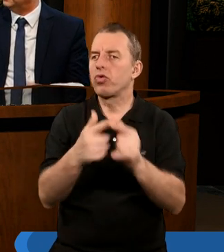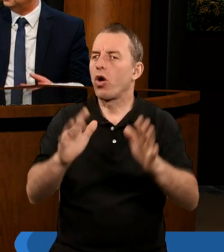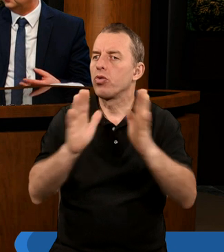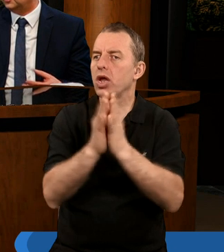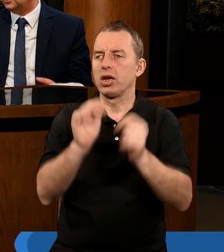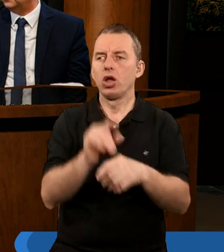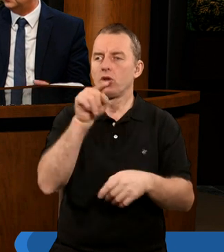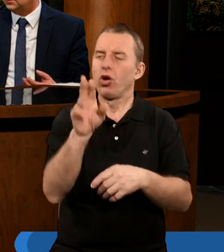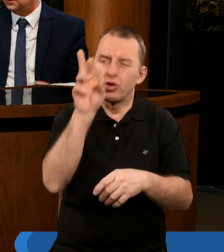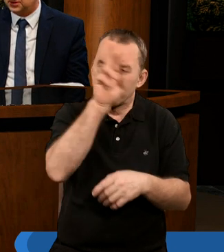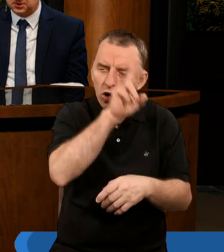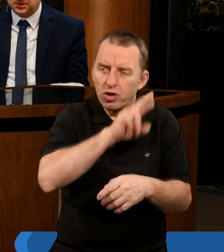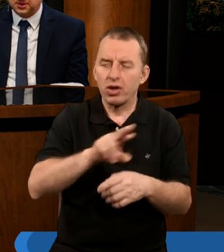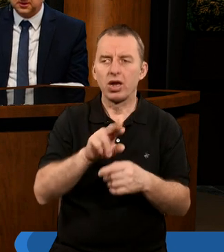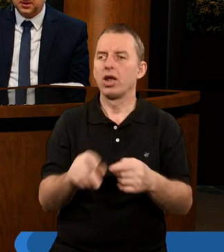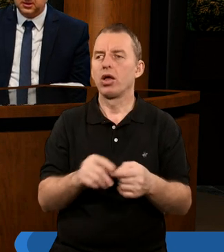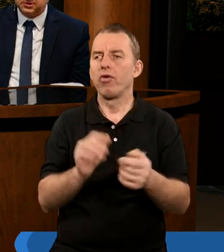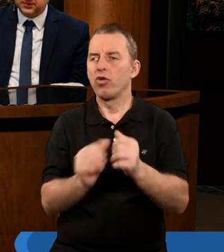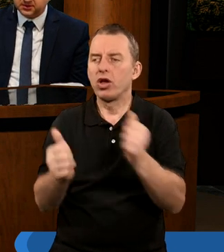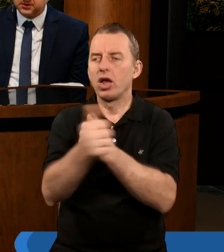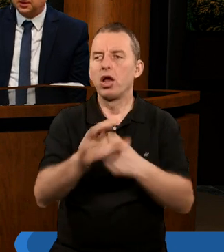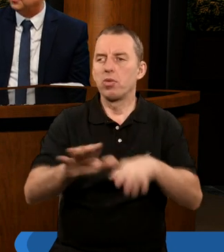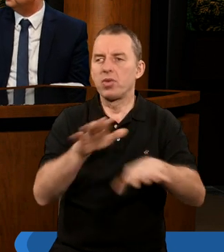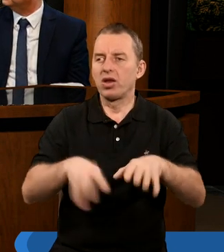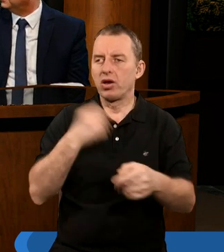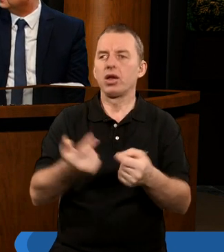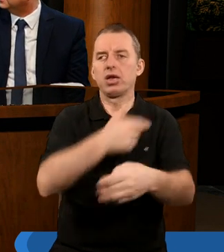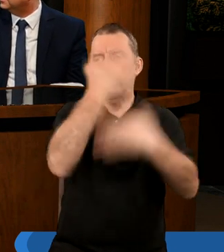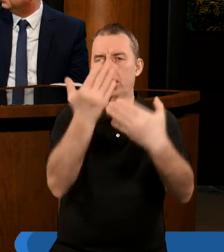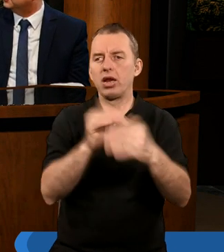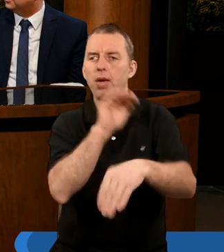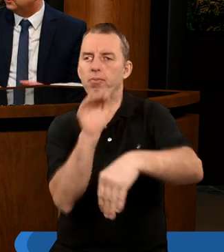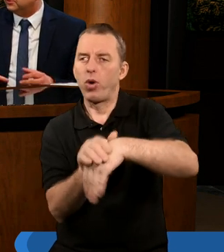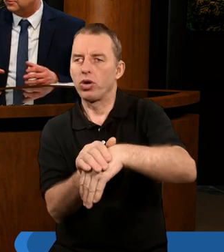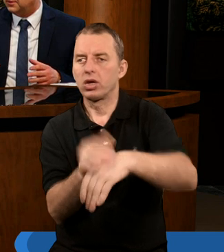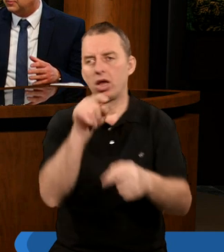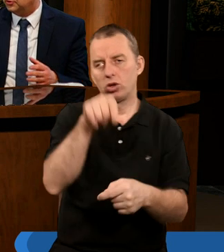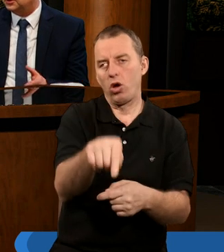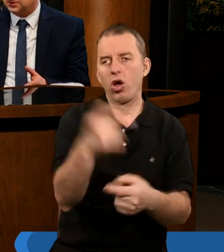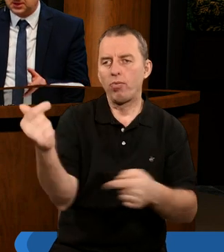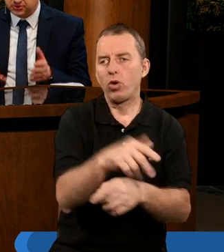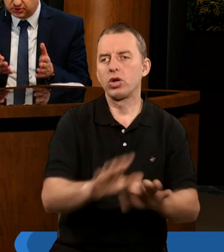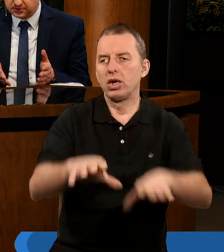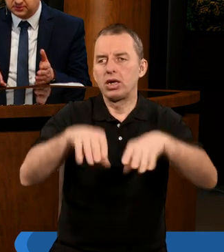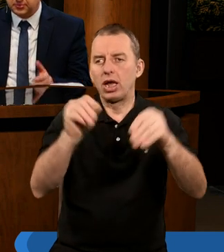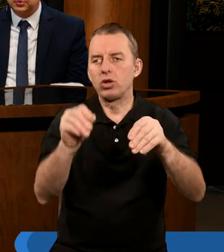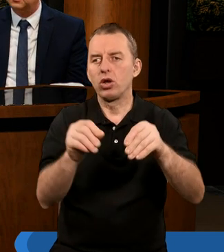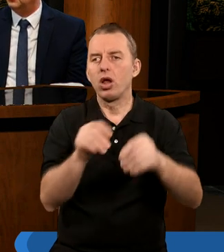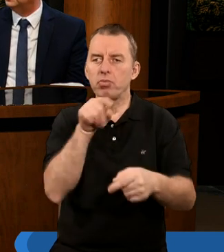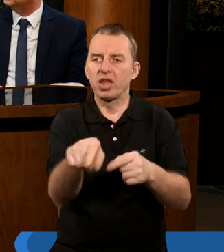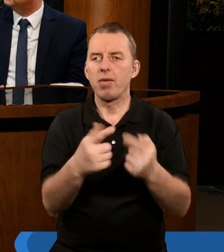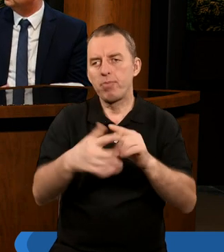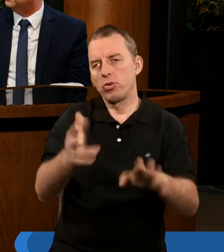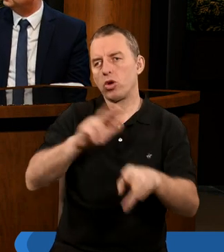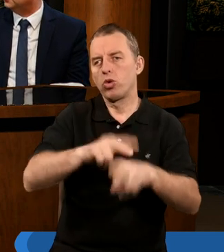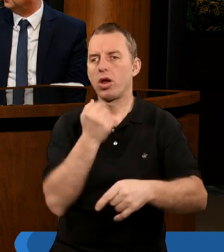A więc to rzeczywiste odzwierciedlenie święta dnia pojednania, że to musi się zacząć po tym